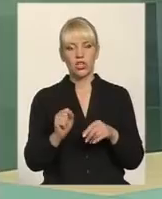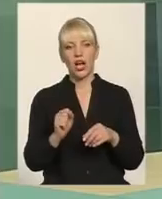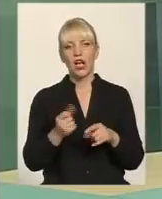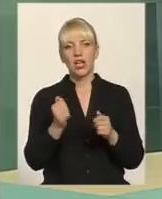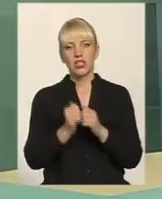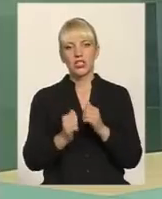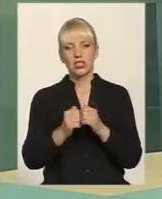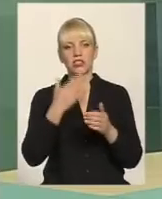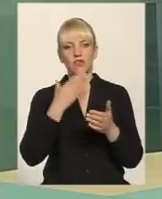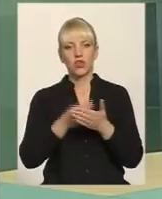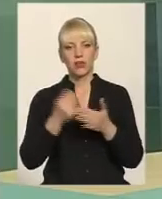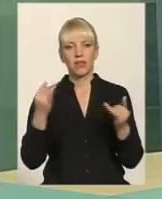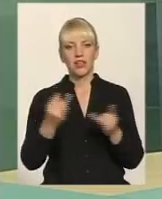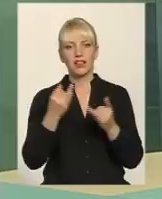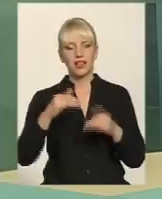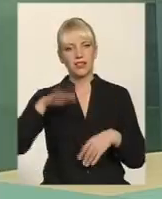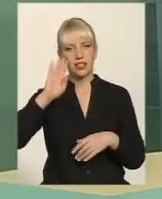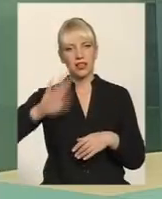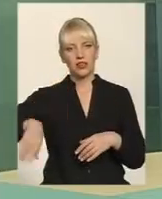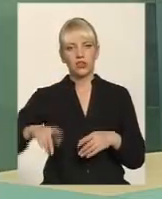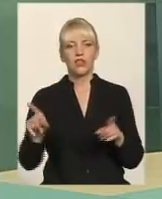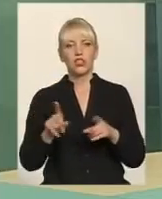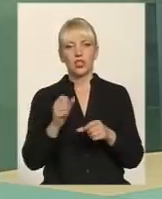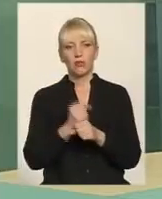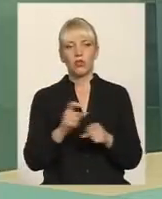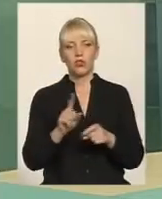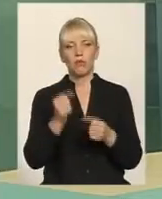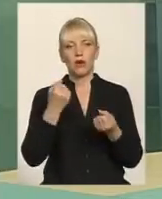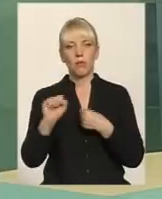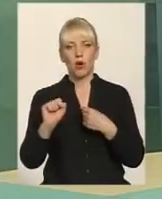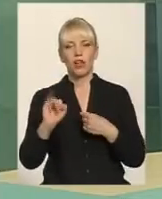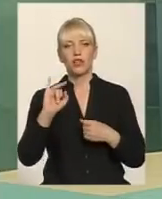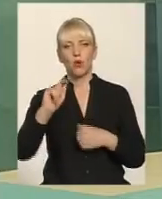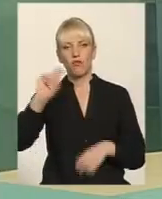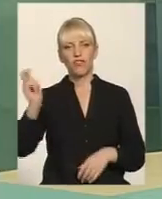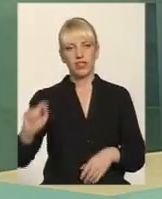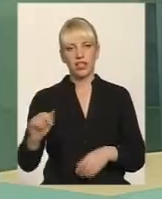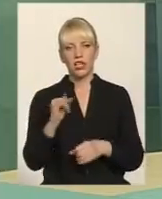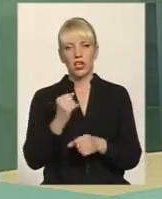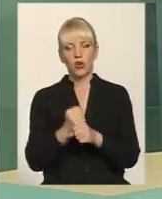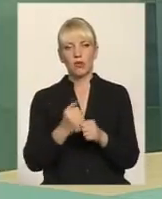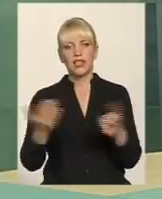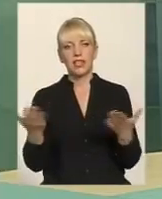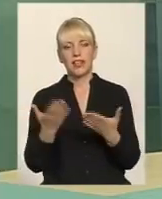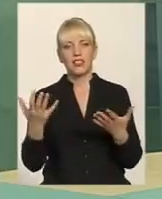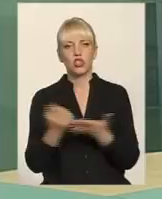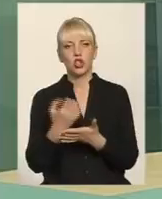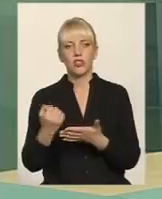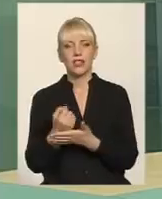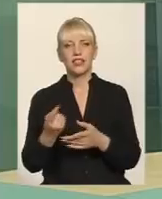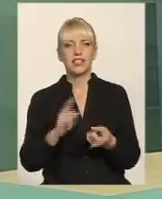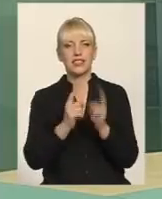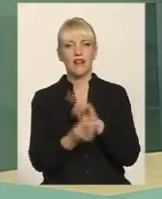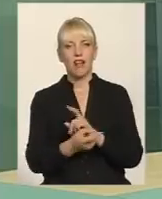вони просто своїми інтересами нехтували і робили надзусилля для того, щоб перемагати у війнах, для того, щоб робити якісь певні досягнення, ставати героями.